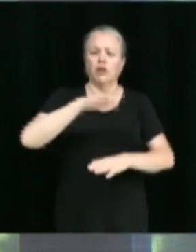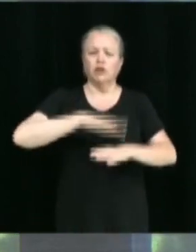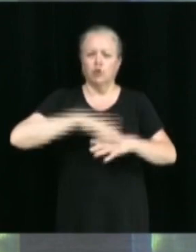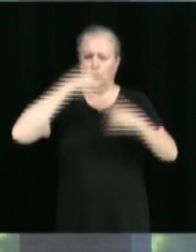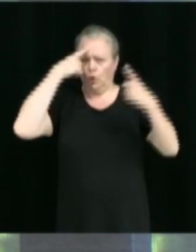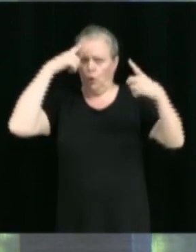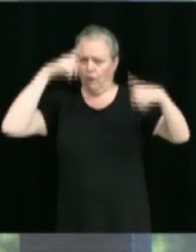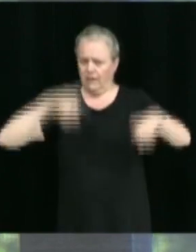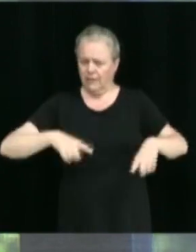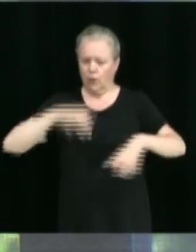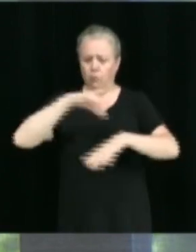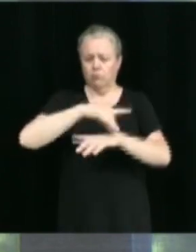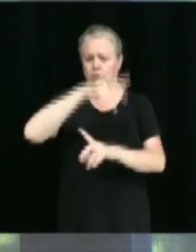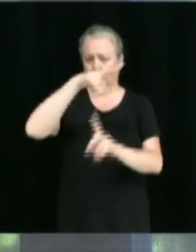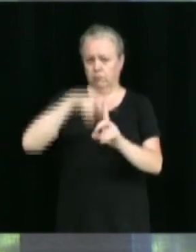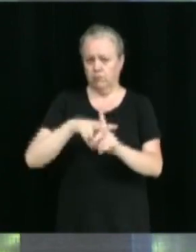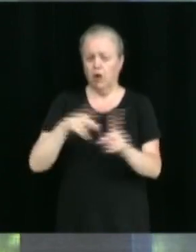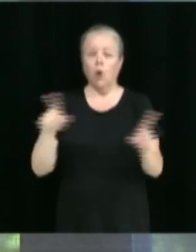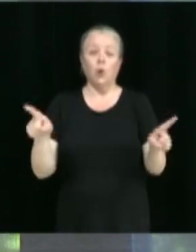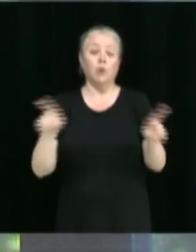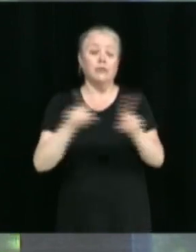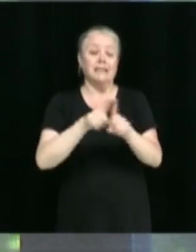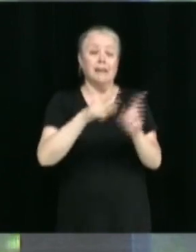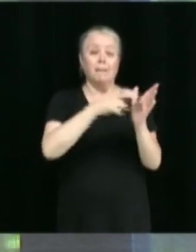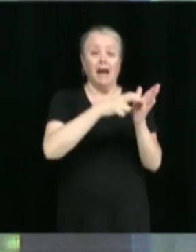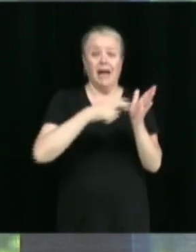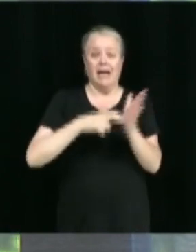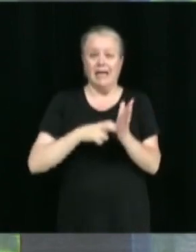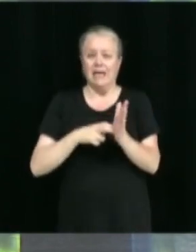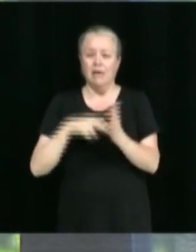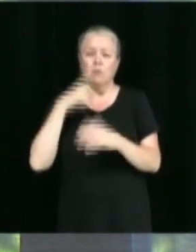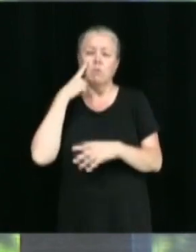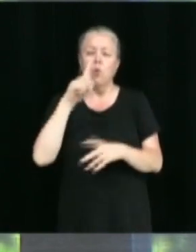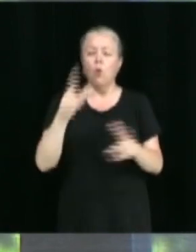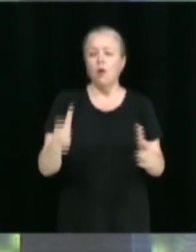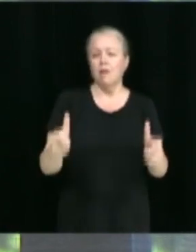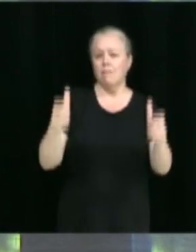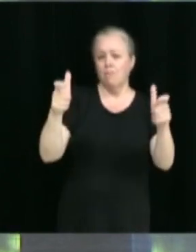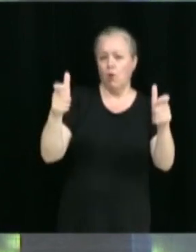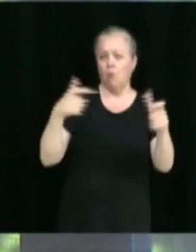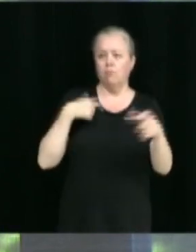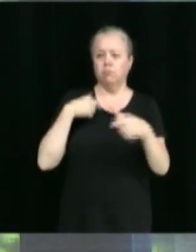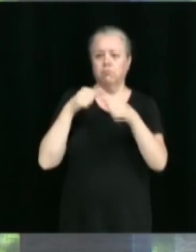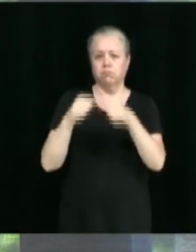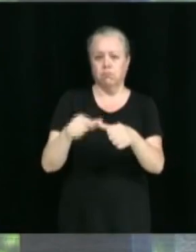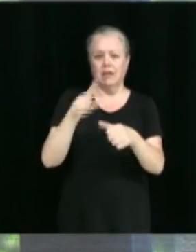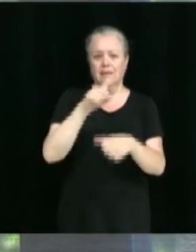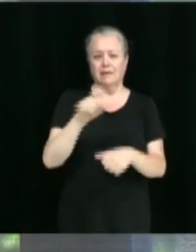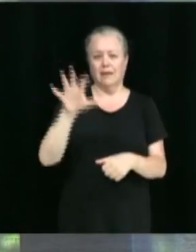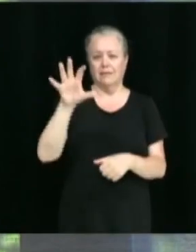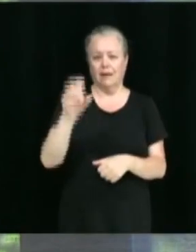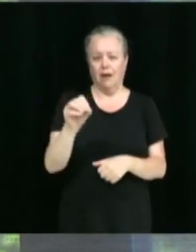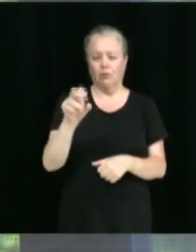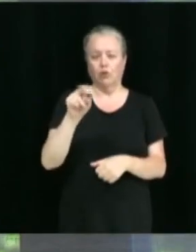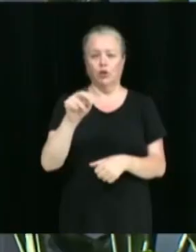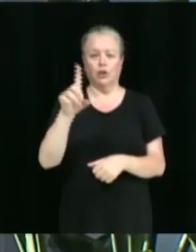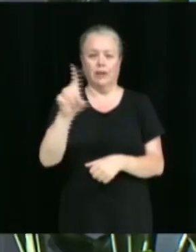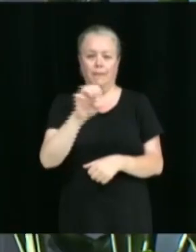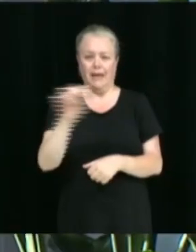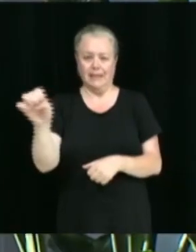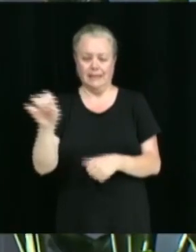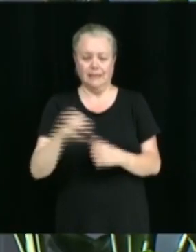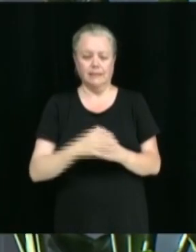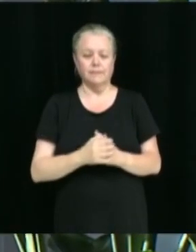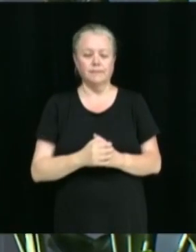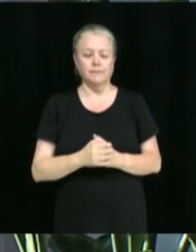Convention de modification d'un bail amphithéotique concernant l'immeuble situé au 150 Notre-Dame-Est. Il s